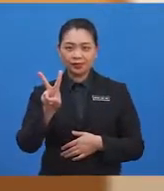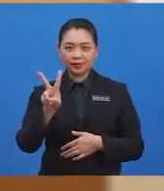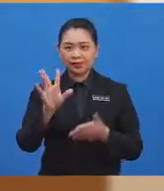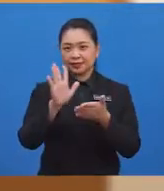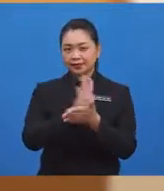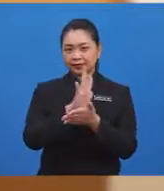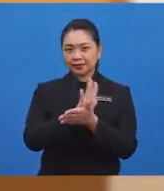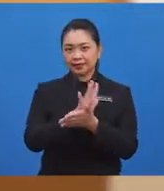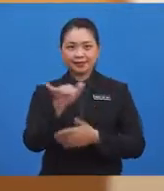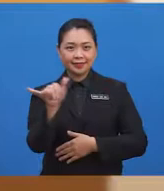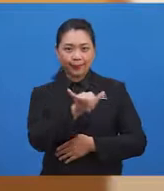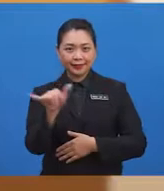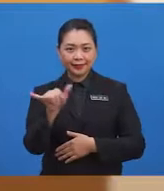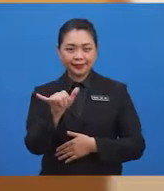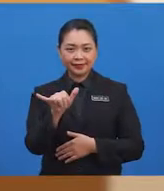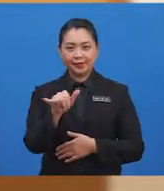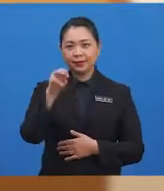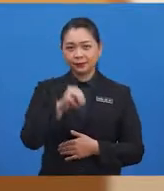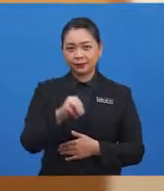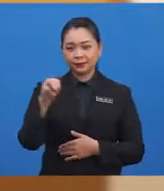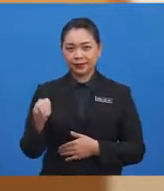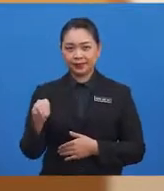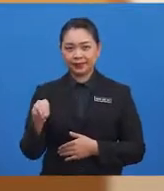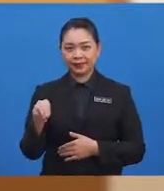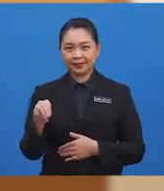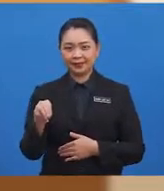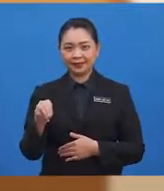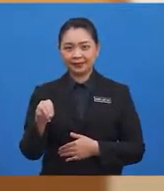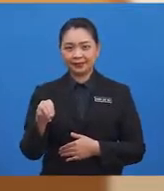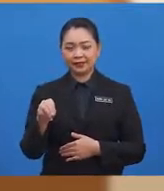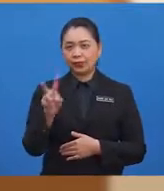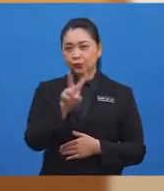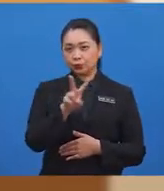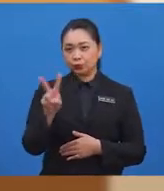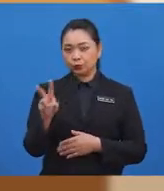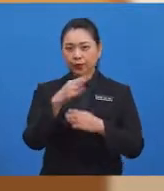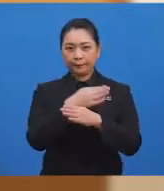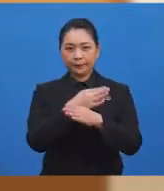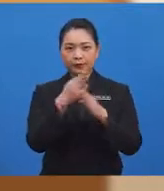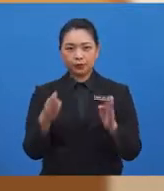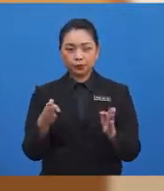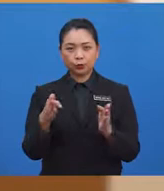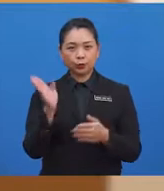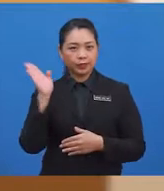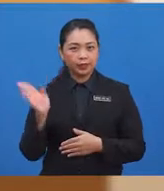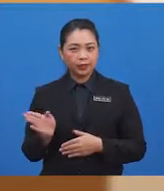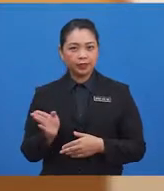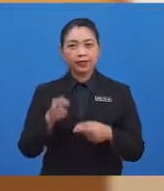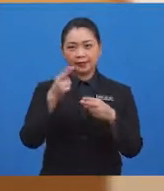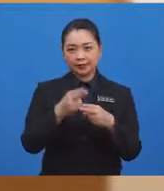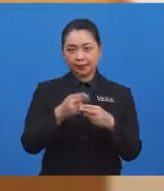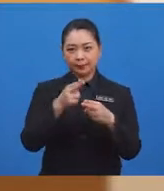menonton! Murid-murid, kedua-dua bentuk ini dinamakan